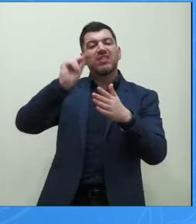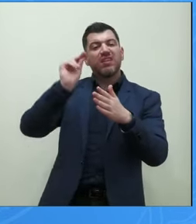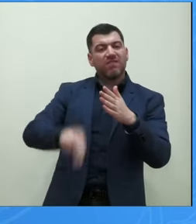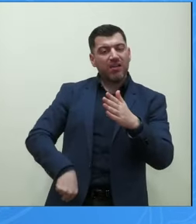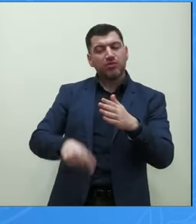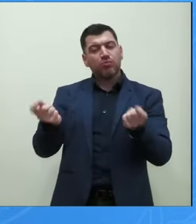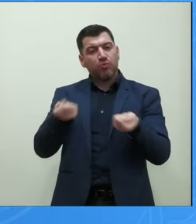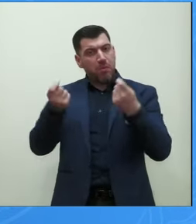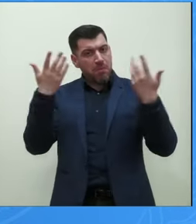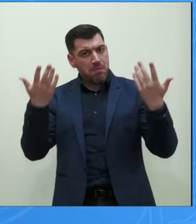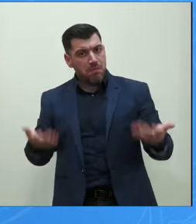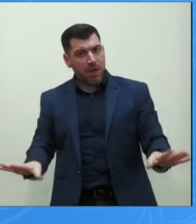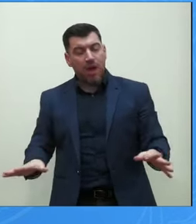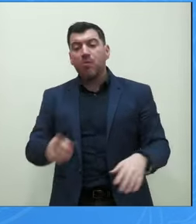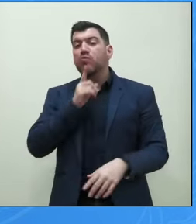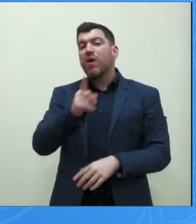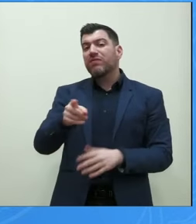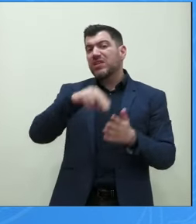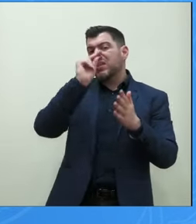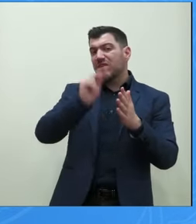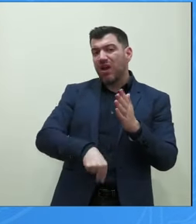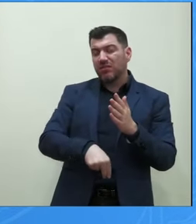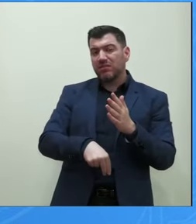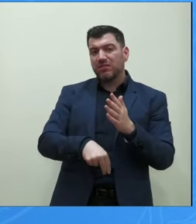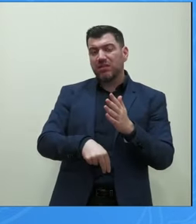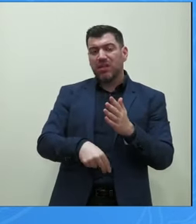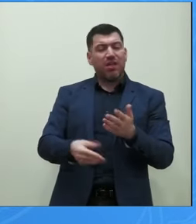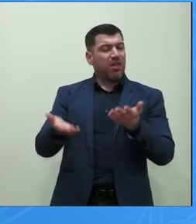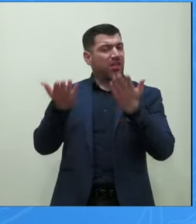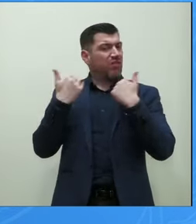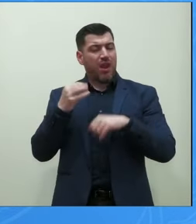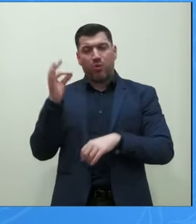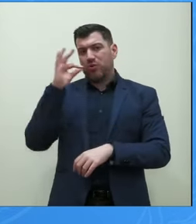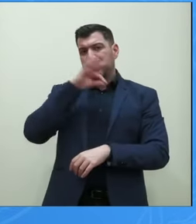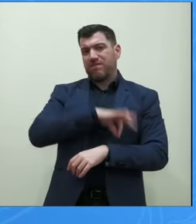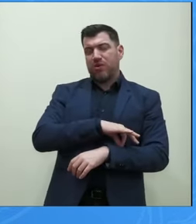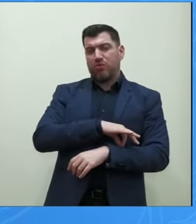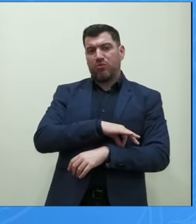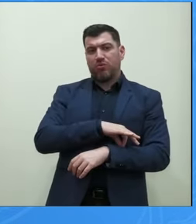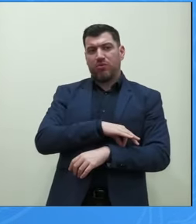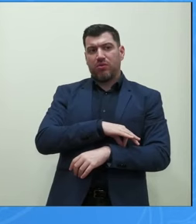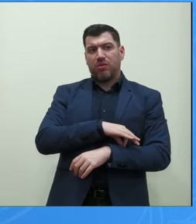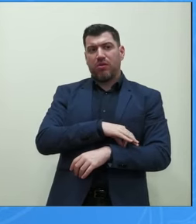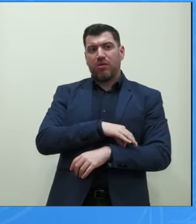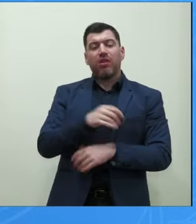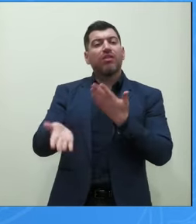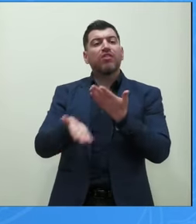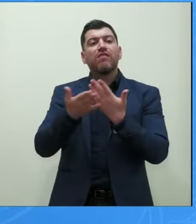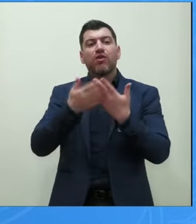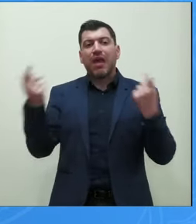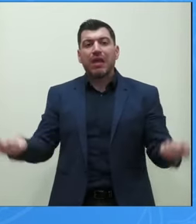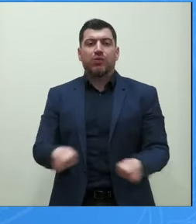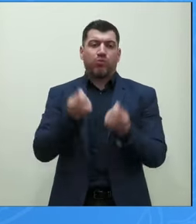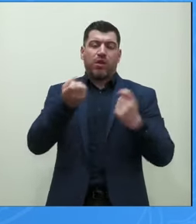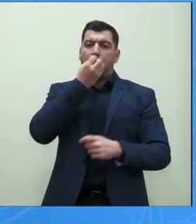οι οποίες κυριολεκτικά δεν είναι προς το συμφέρον της λειτουργίας του πάρκου αυτού που υπάρχει και που